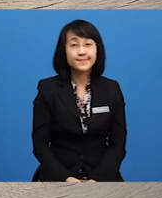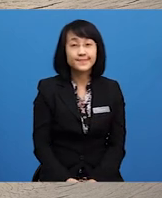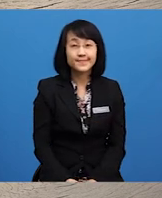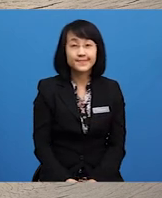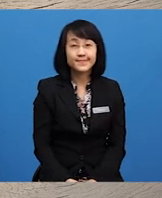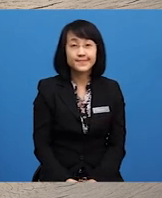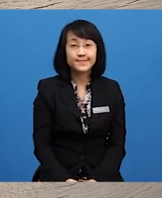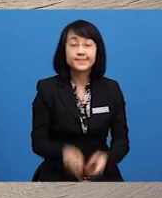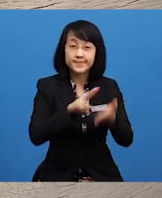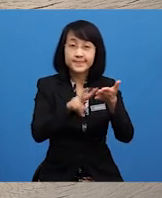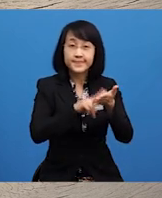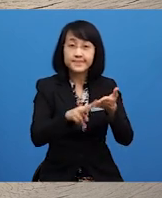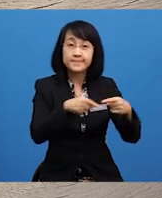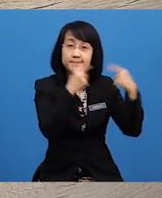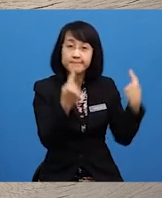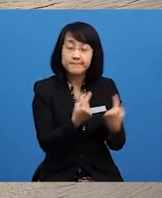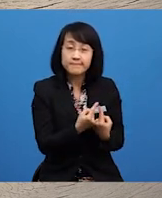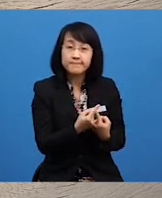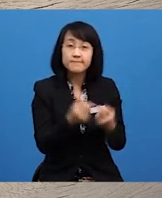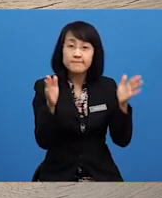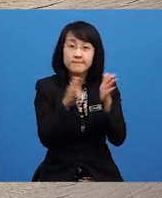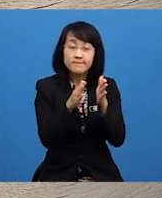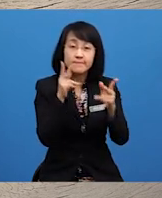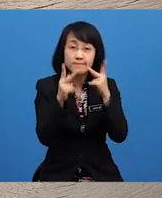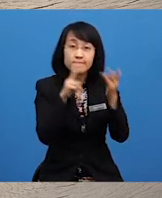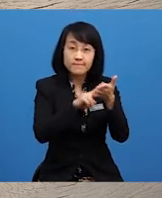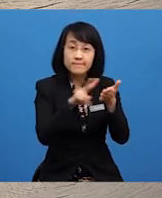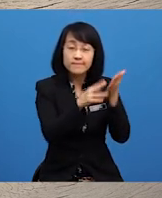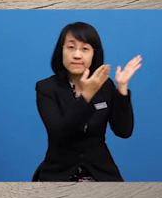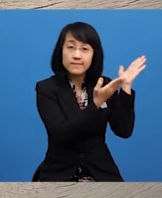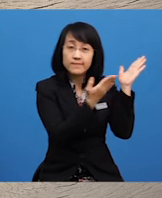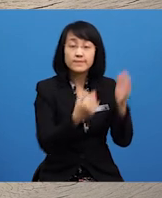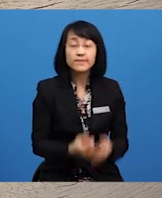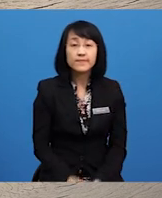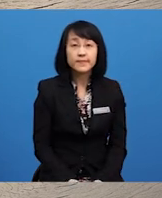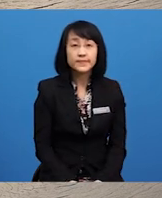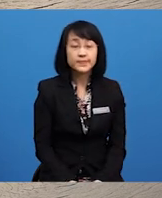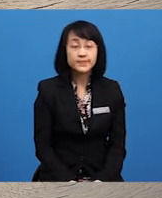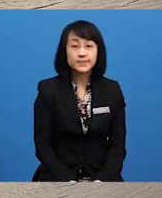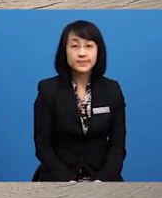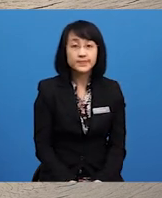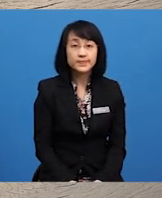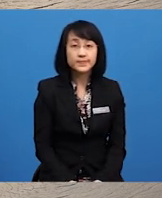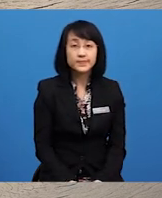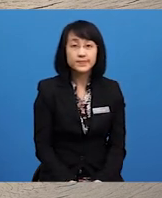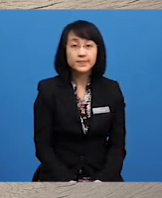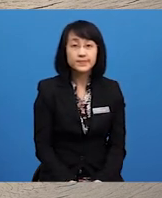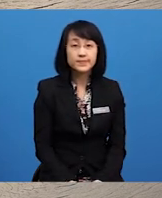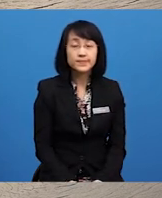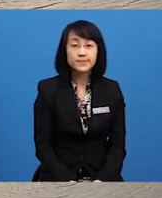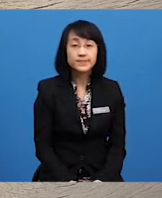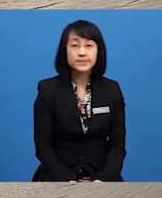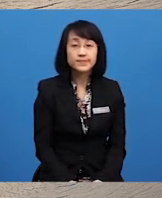Hati kecilnya berkata Orang-orang di kampung pula itu Sepatutnya dibela Diberi tanah